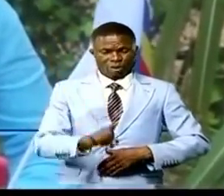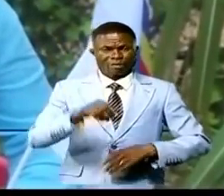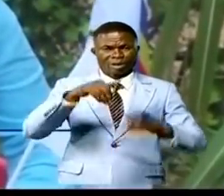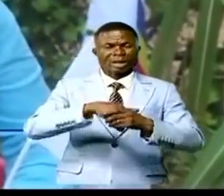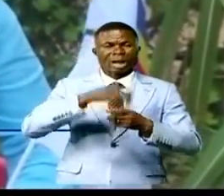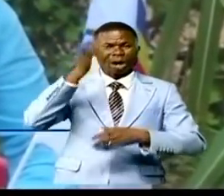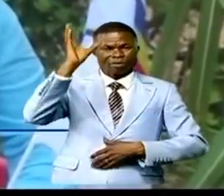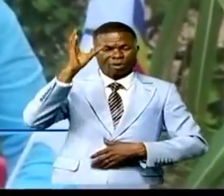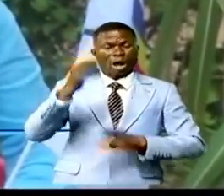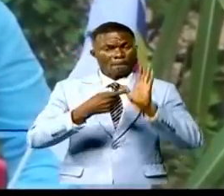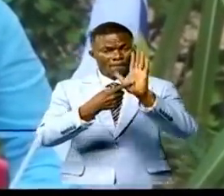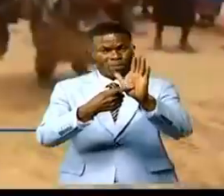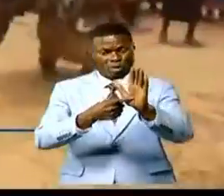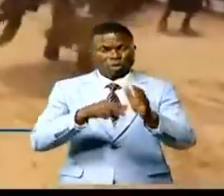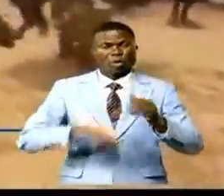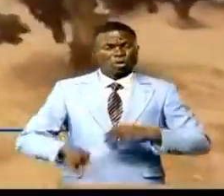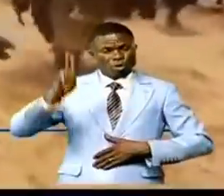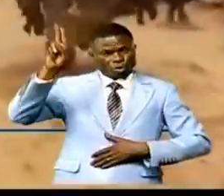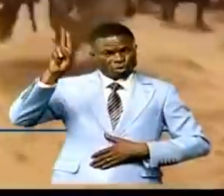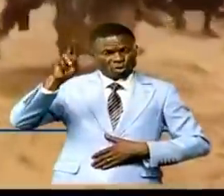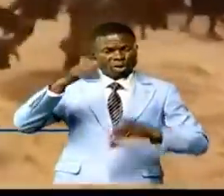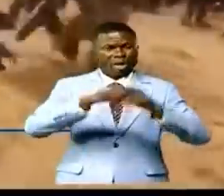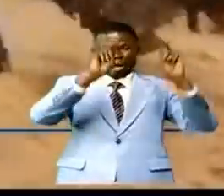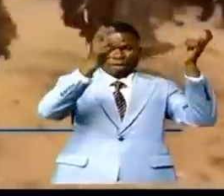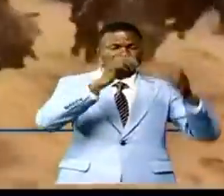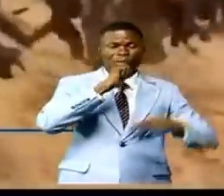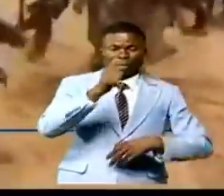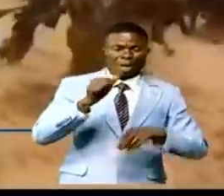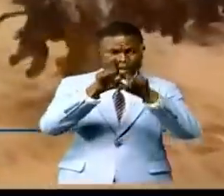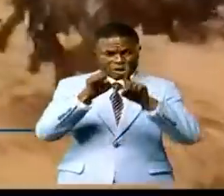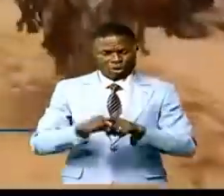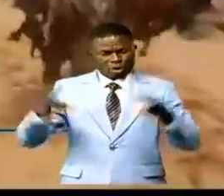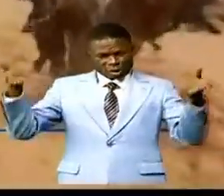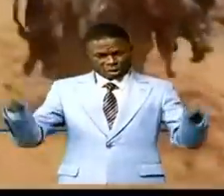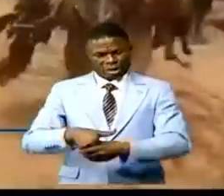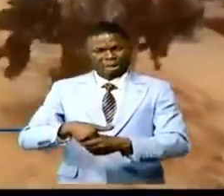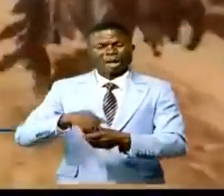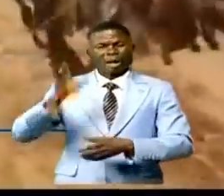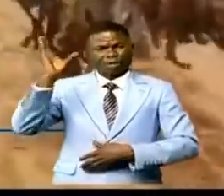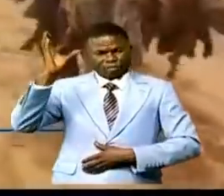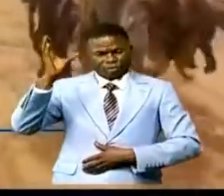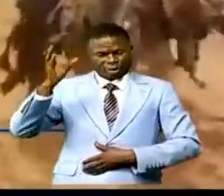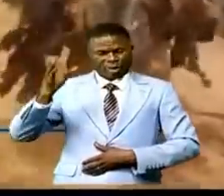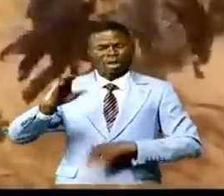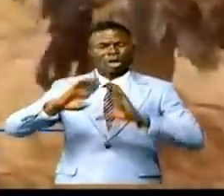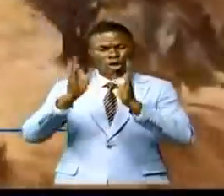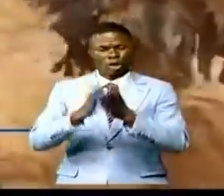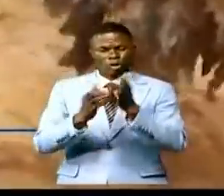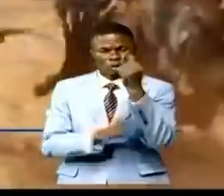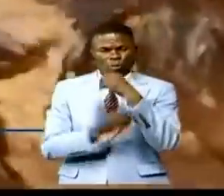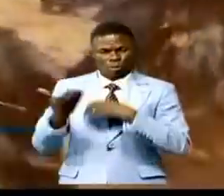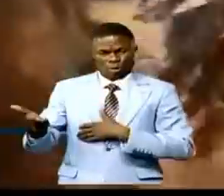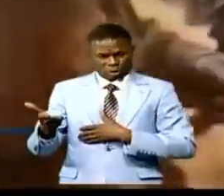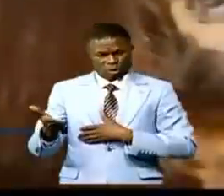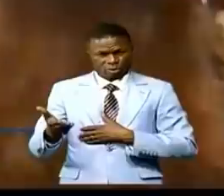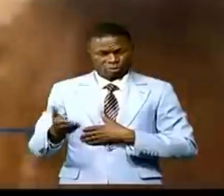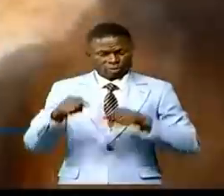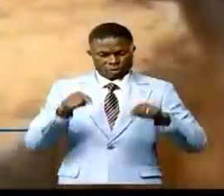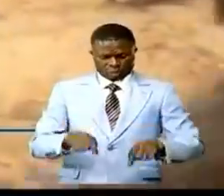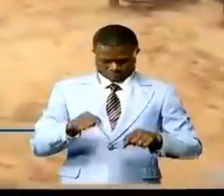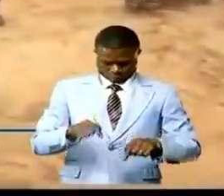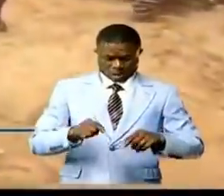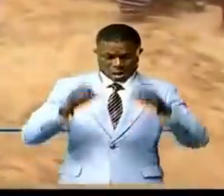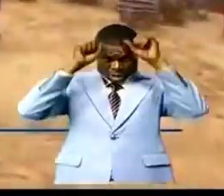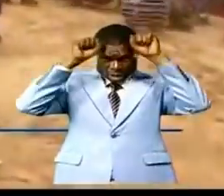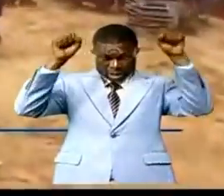Vous remarquerez que l'UDPS n'est pas seulement dans les villes, mais aussi dans le village là où nous nous trouvons maintenant. Aujourd'hui, nous avons un président